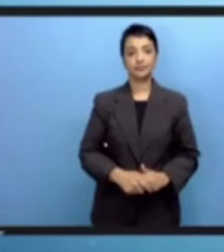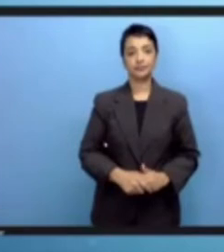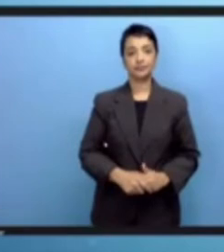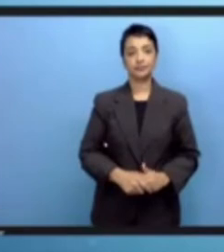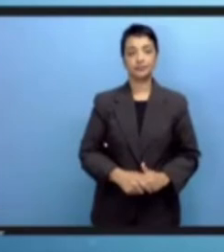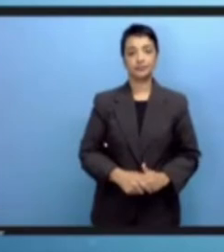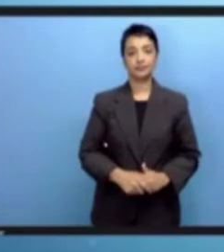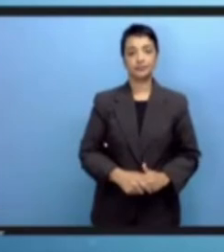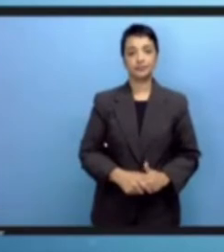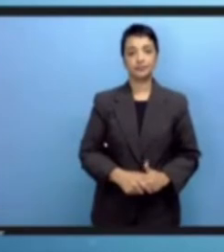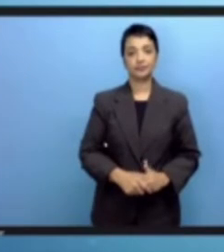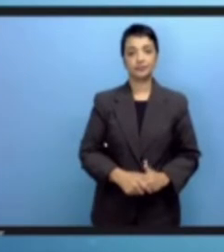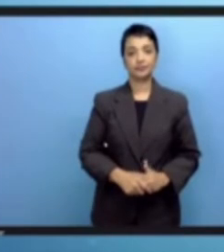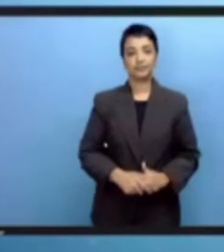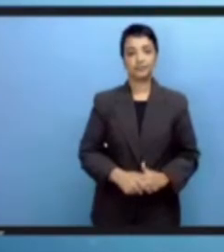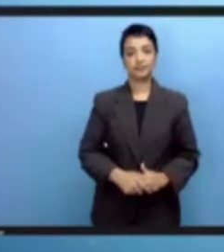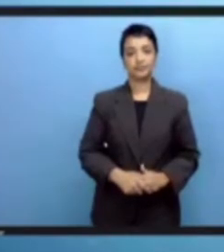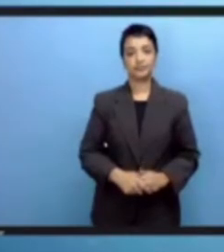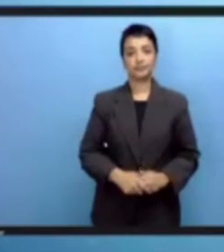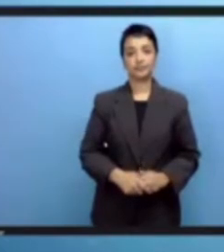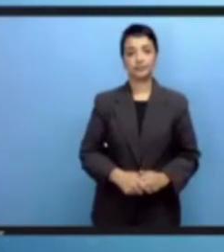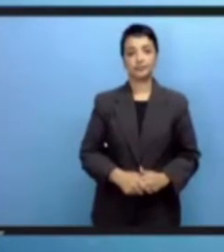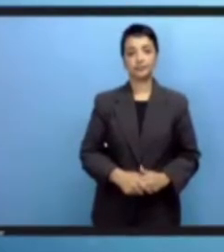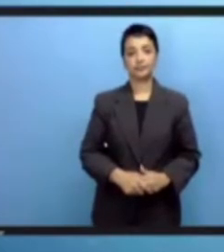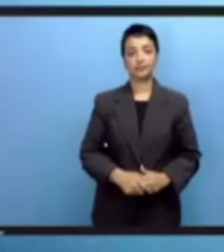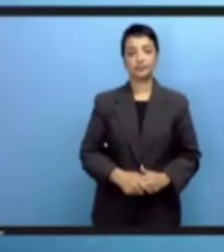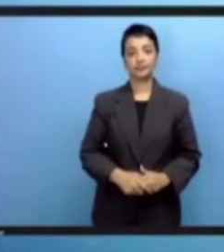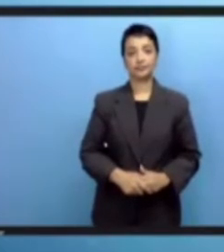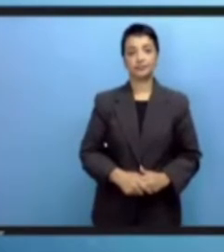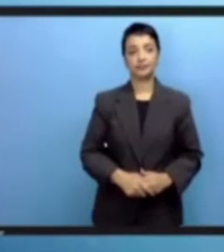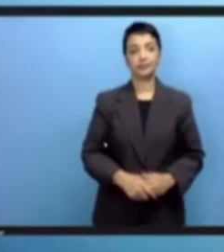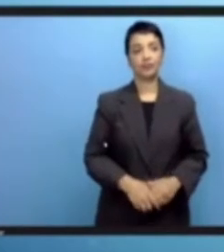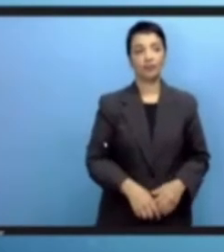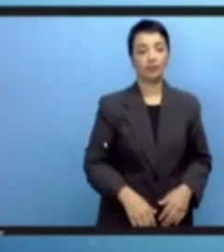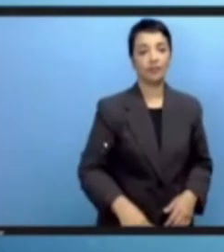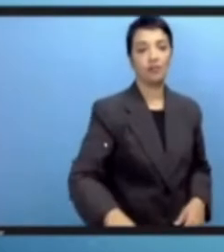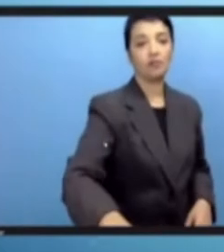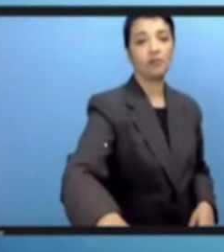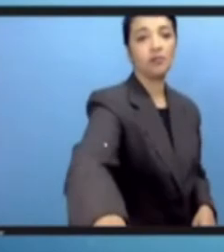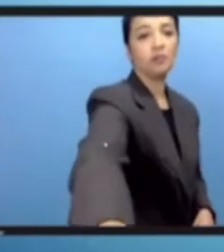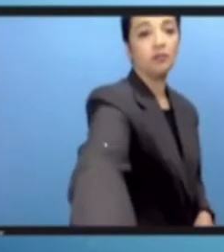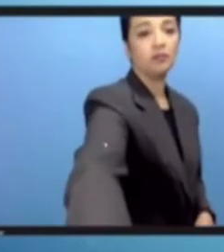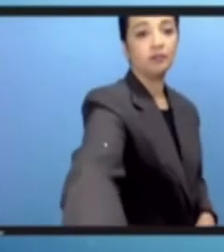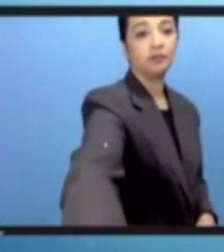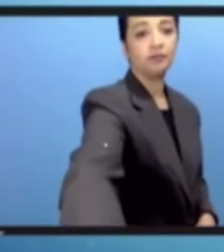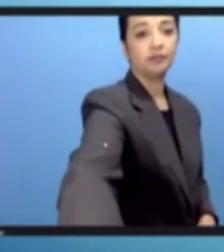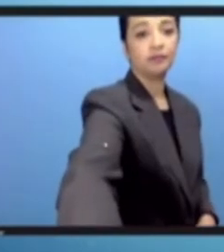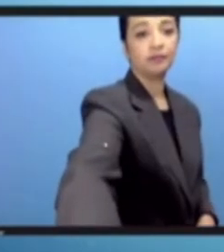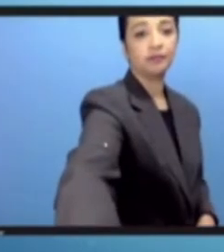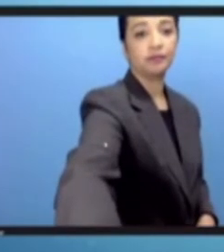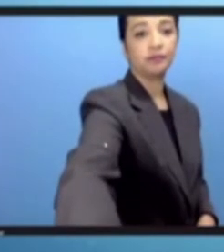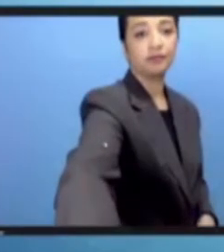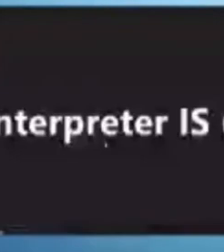للأسماء والأرقام المخصصة السيد جوران ماربي لك الكلمة تفضل